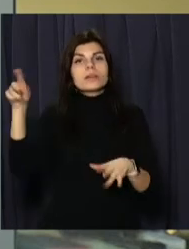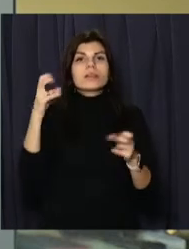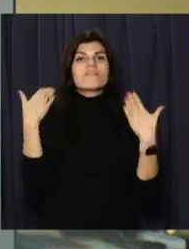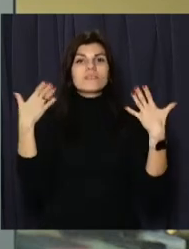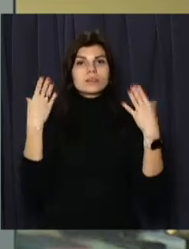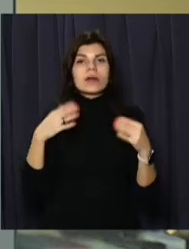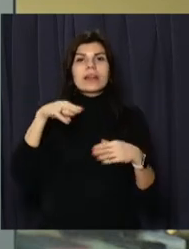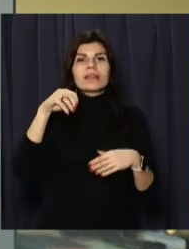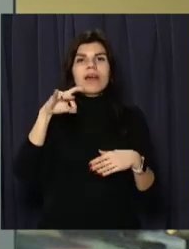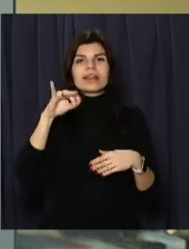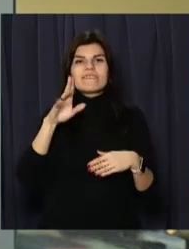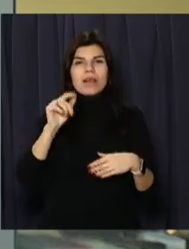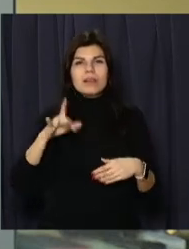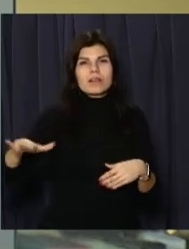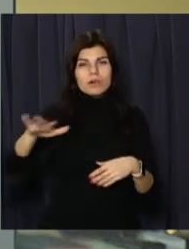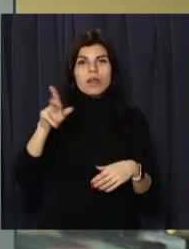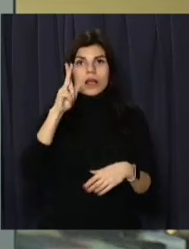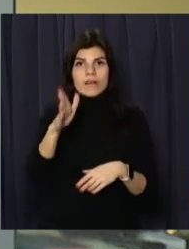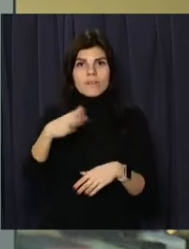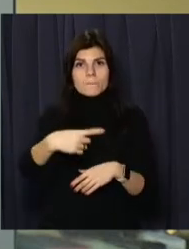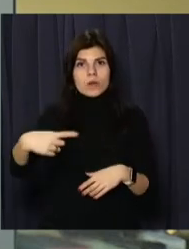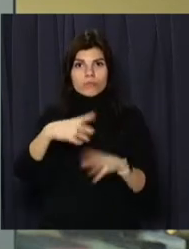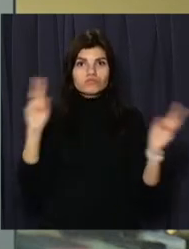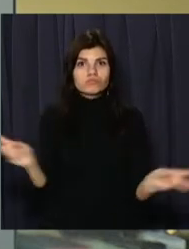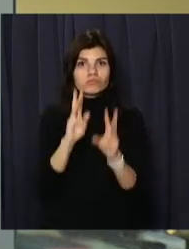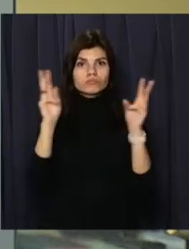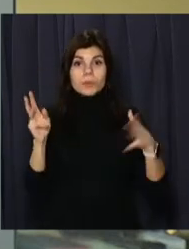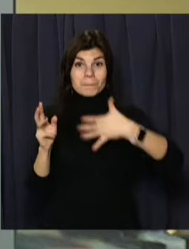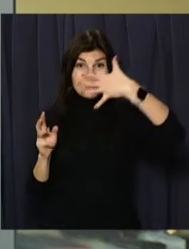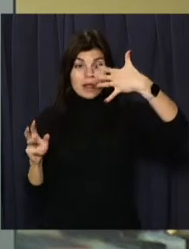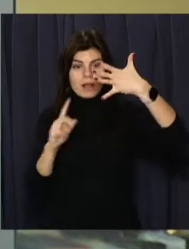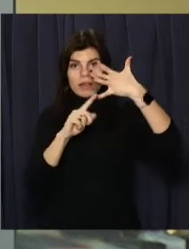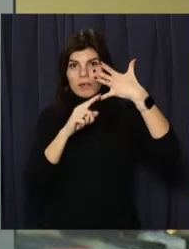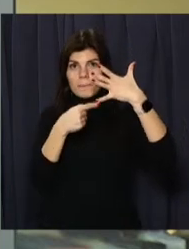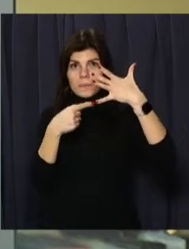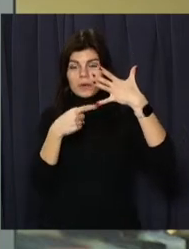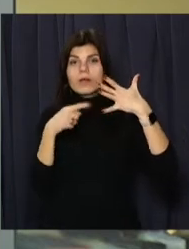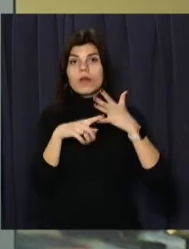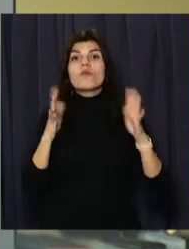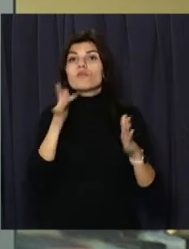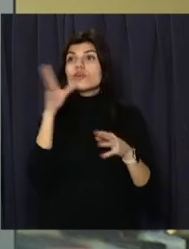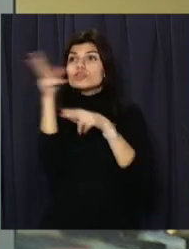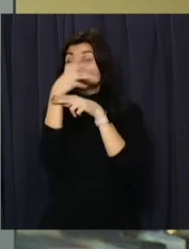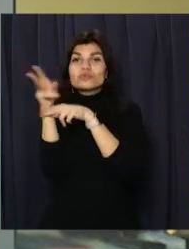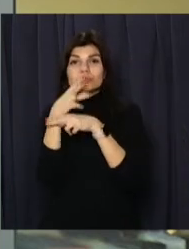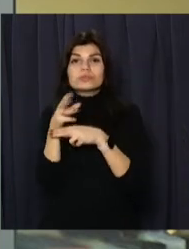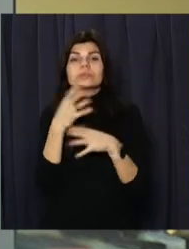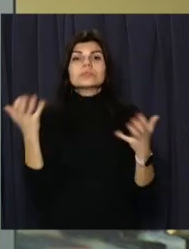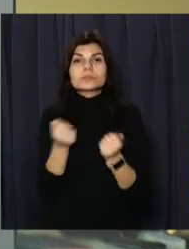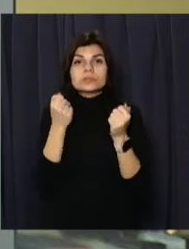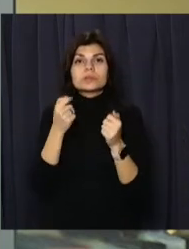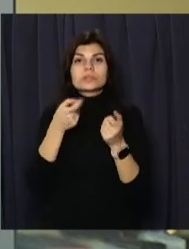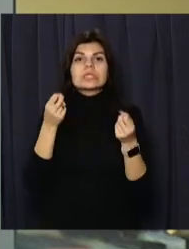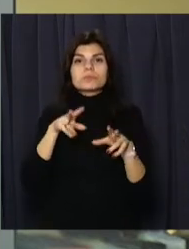вихідних у Тернівському районі спалахнула квартира на першому поверсі п'ятиповерхівки. Під час гасіння полом є рятувальники за допомогою